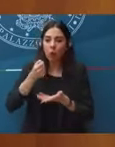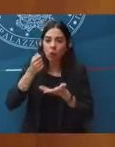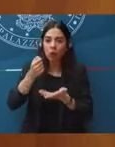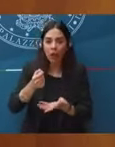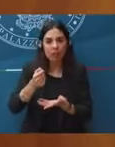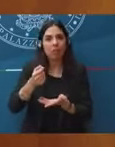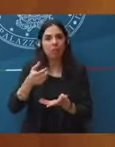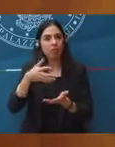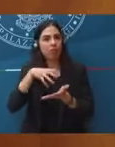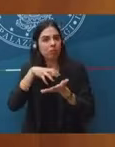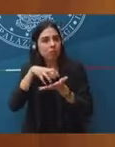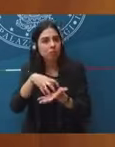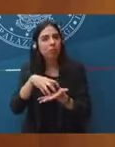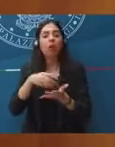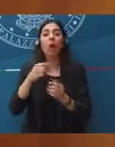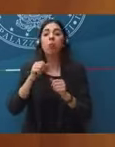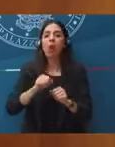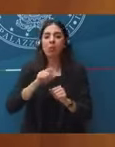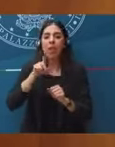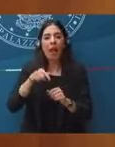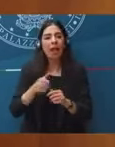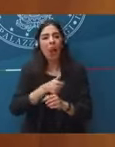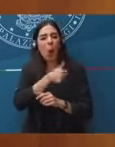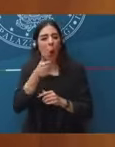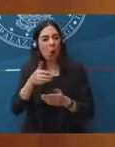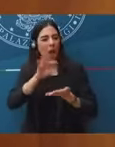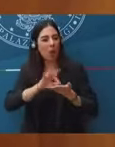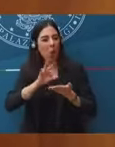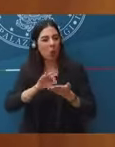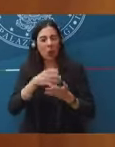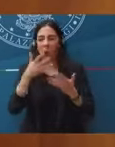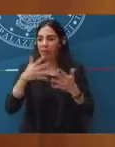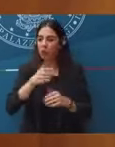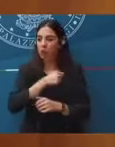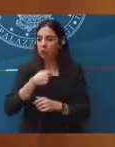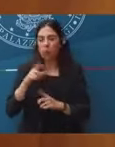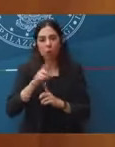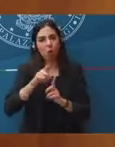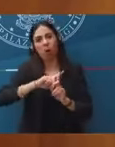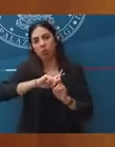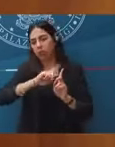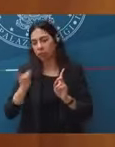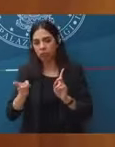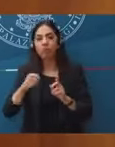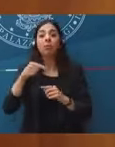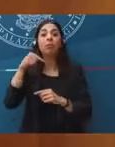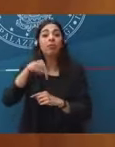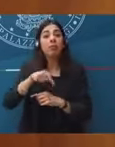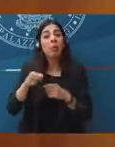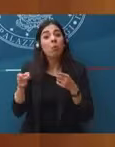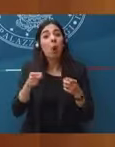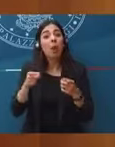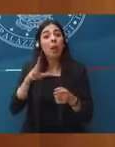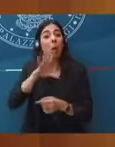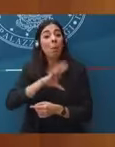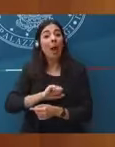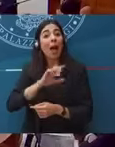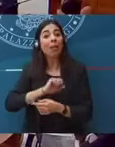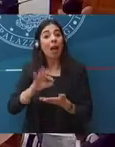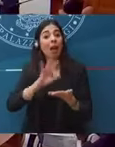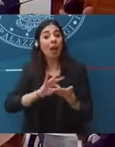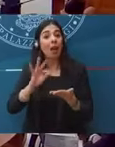prolungare l'anno scolastico. In questo momento le scuole materne sono chiuse, a differenza di altri paesi che con